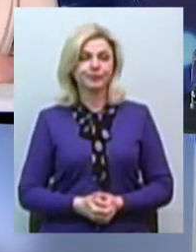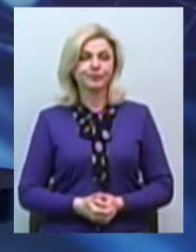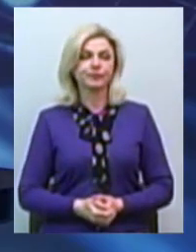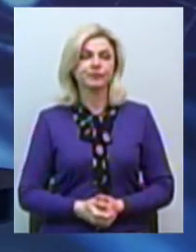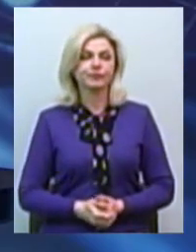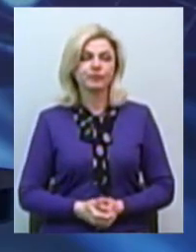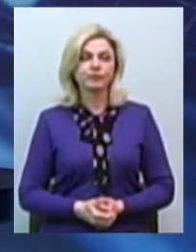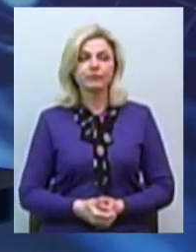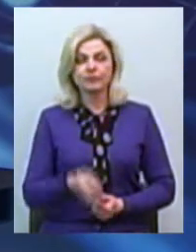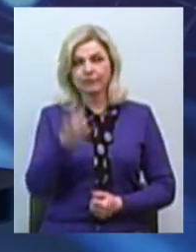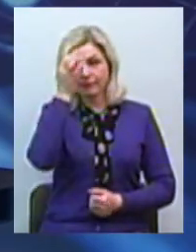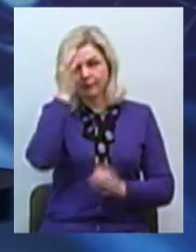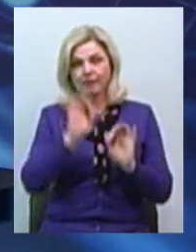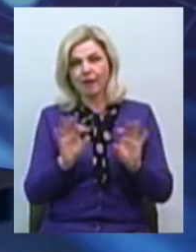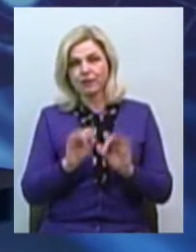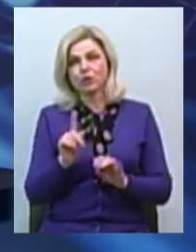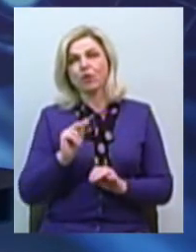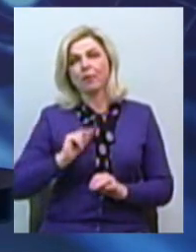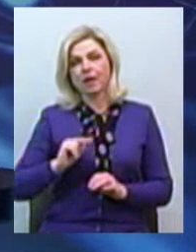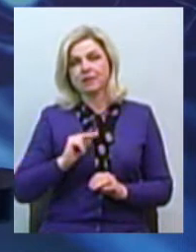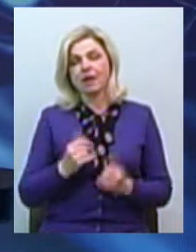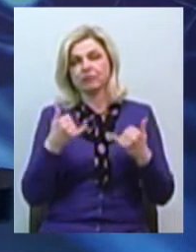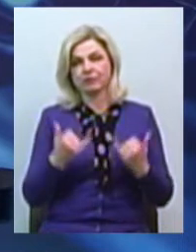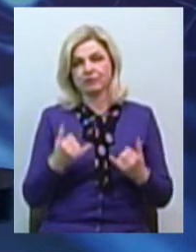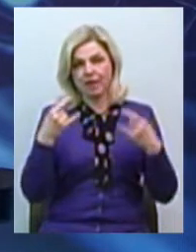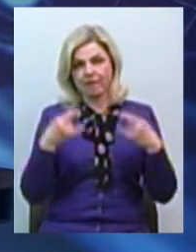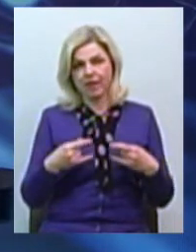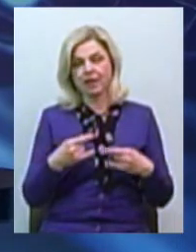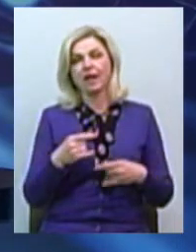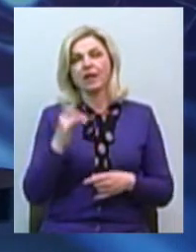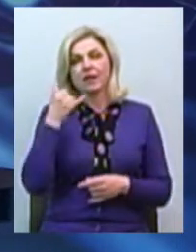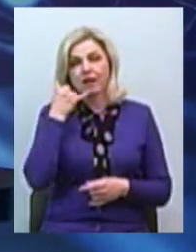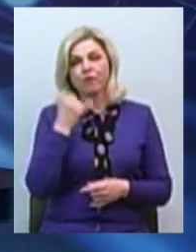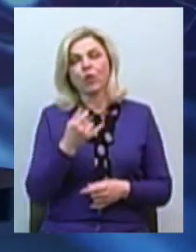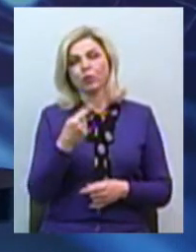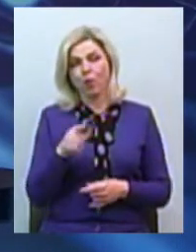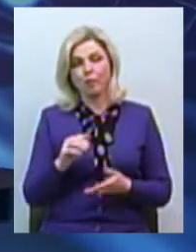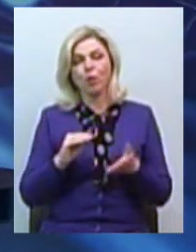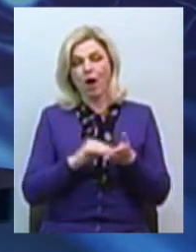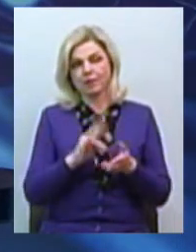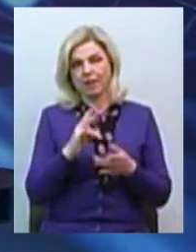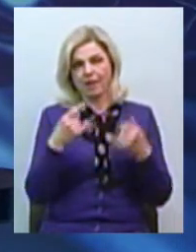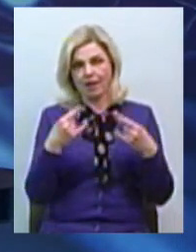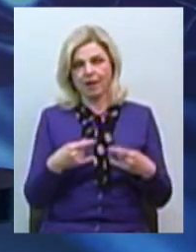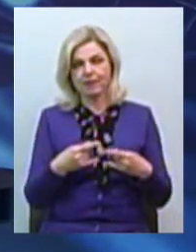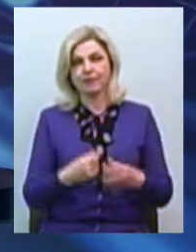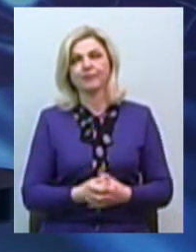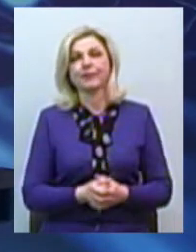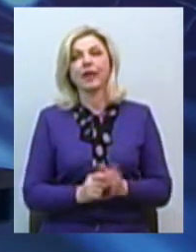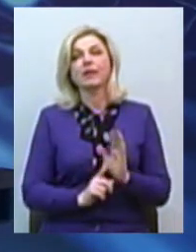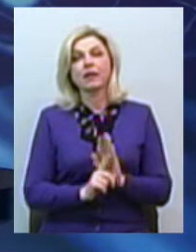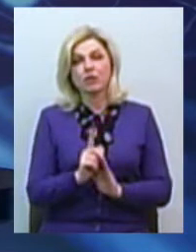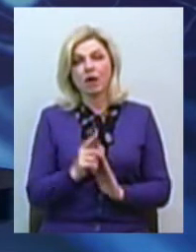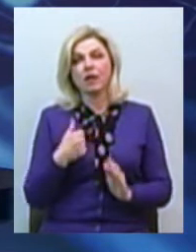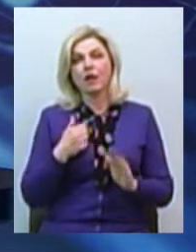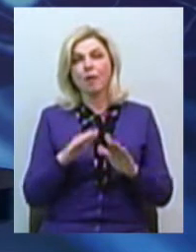наглядаю глядачам, що ми працюємо в прямому ефірі телефон студії 76 92 33. І спочатку я